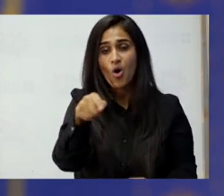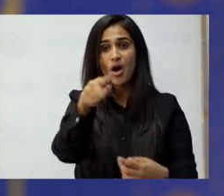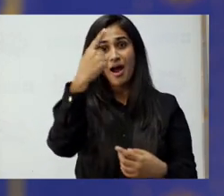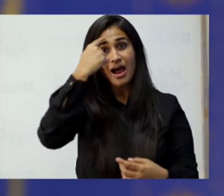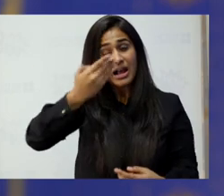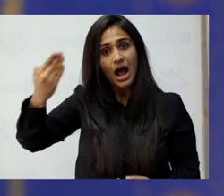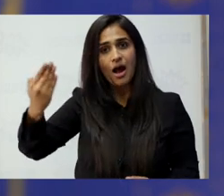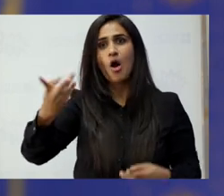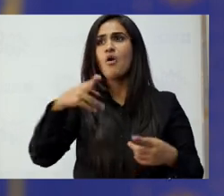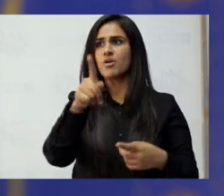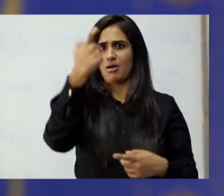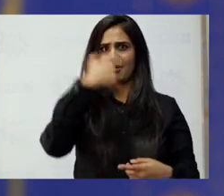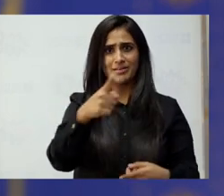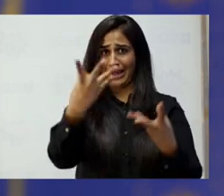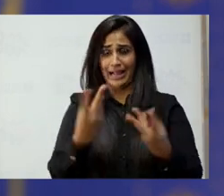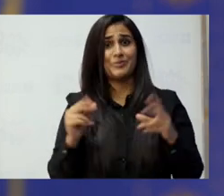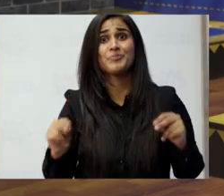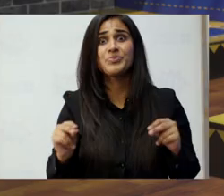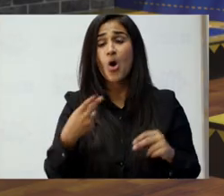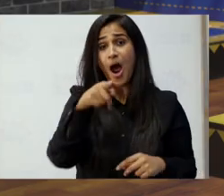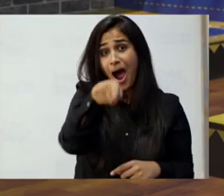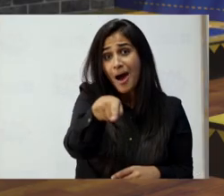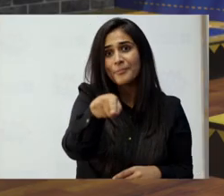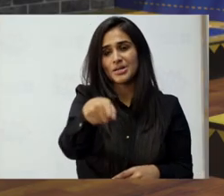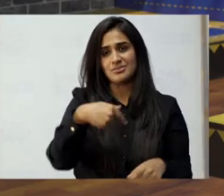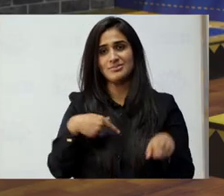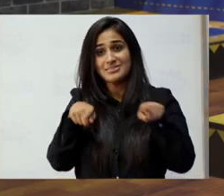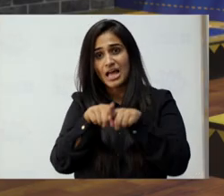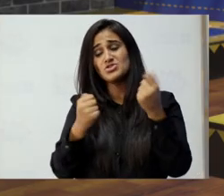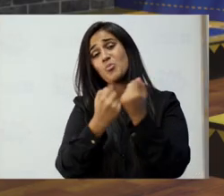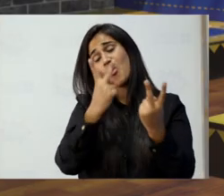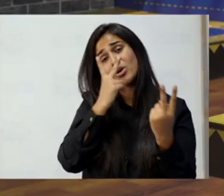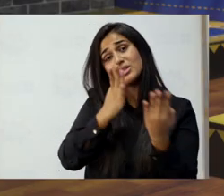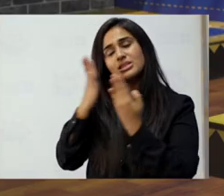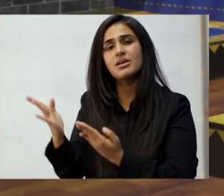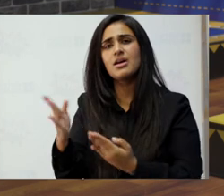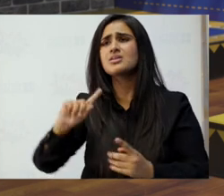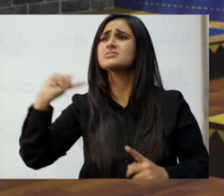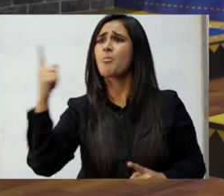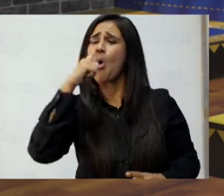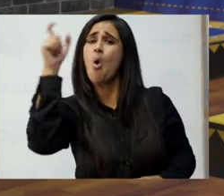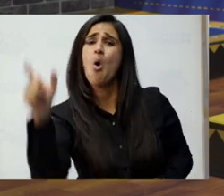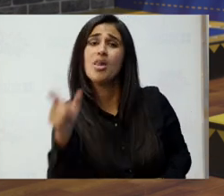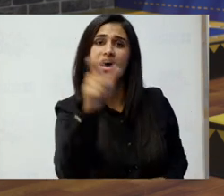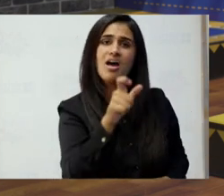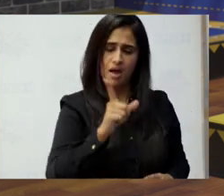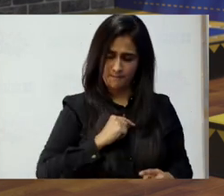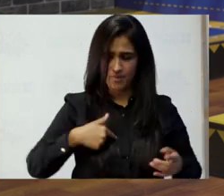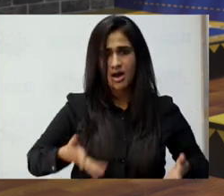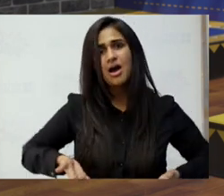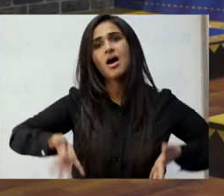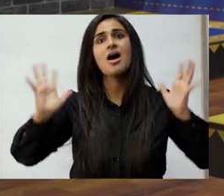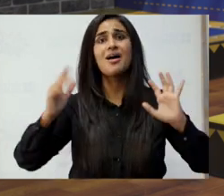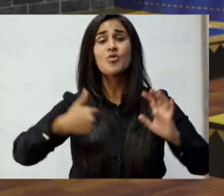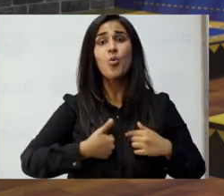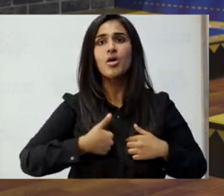ہیں کہ یور سٹوری is not over اور آپ بھی یہ سالیڈاریٹی دکھا سکتے ہیں کہ ایوری وومن شوڈ